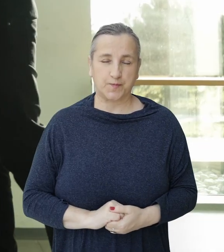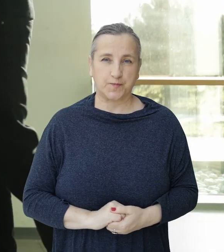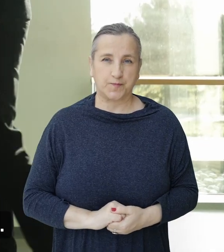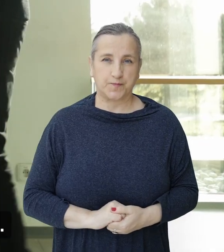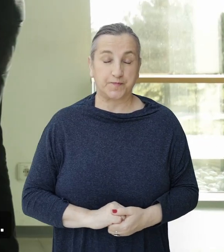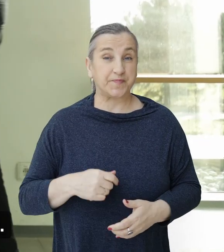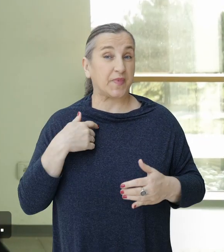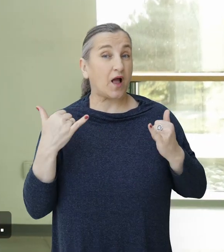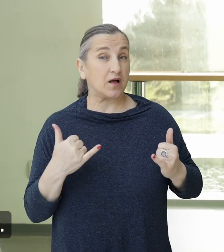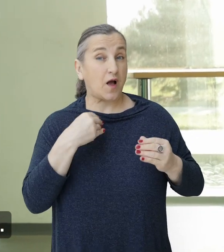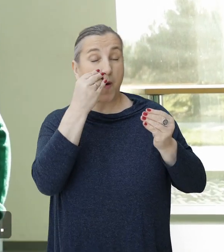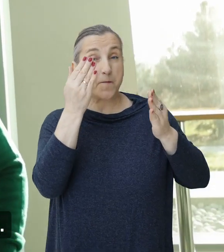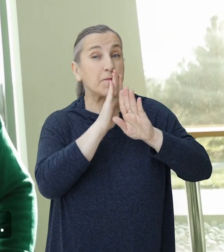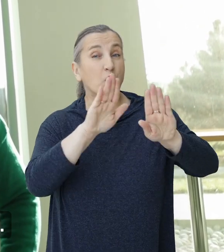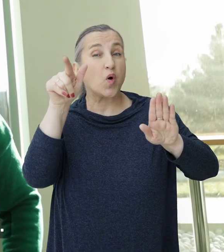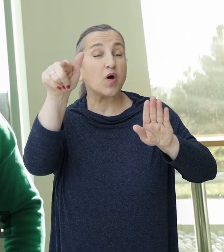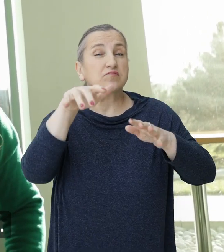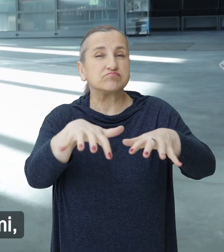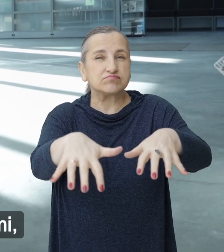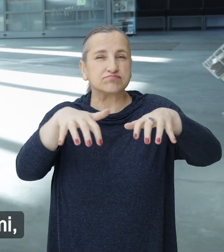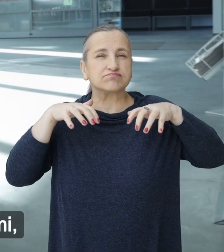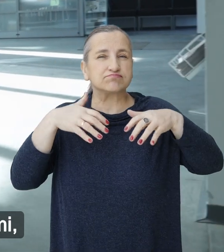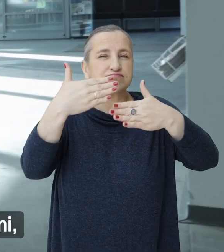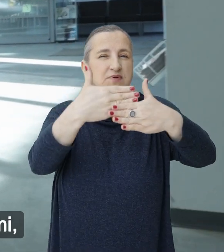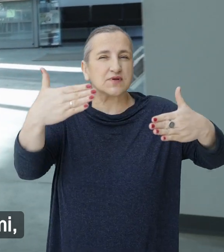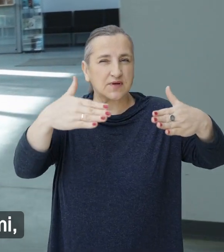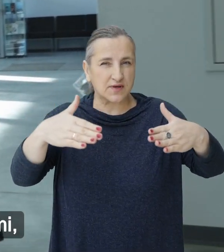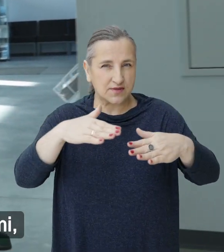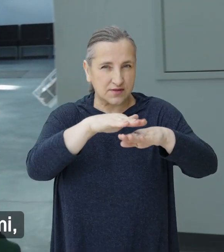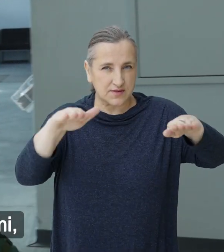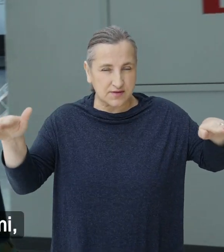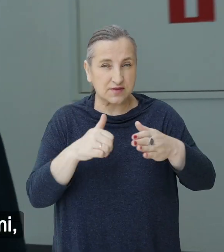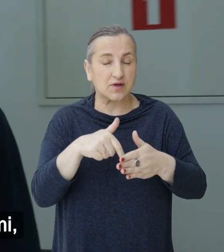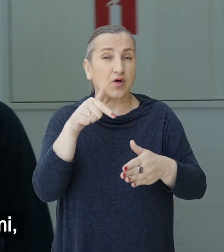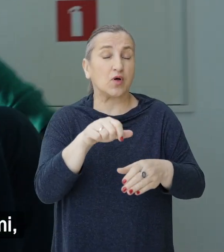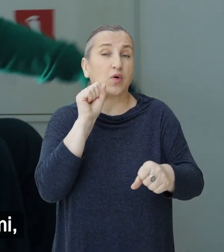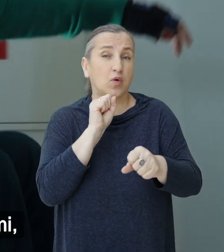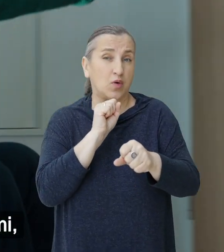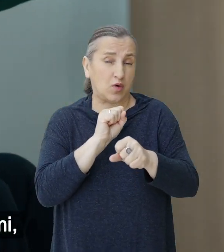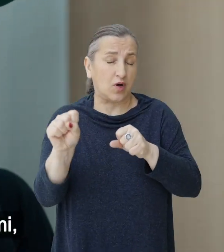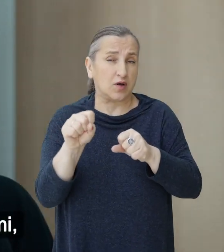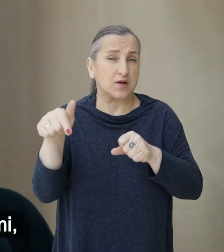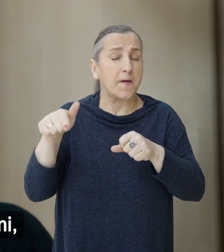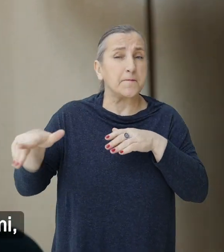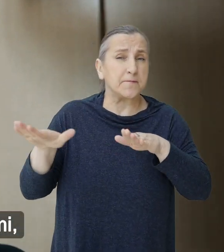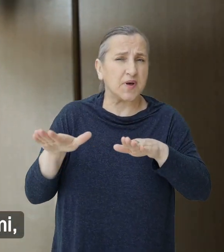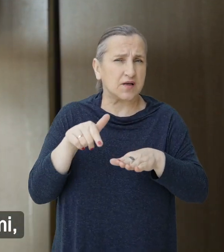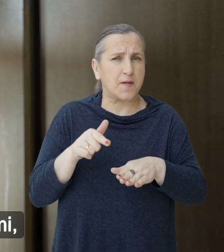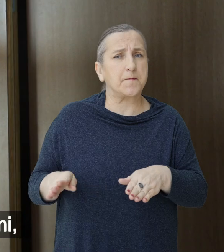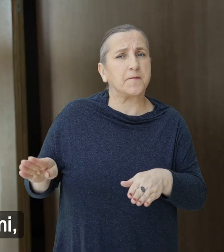Teraz pokażę salę widowiskową. Jest to audytorium z